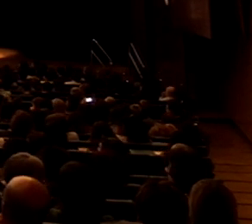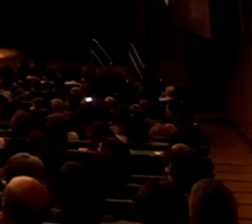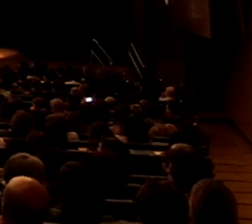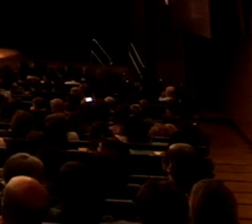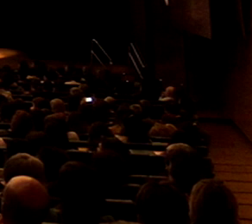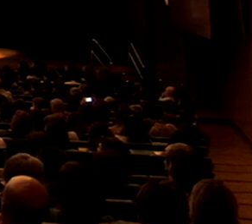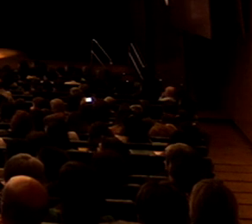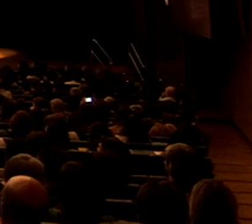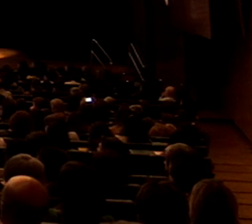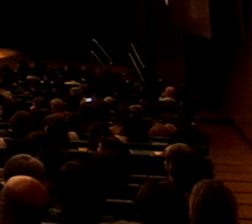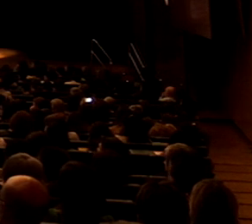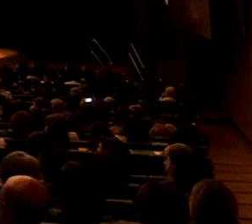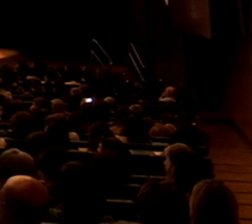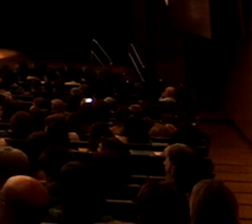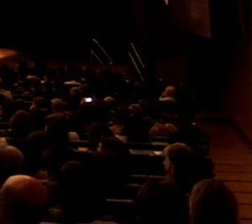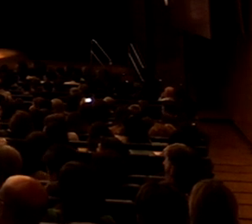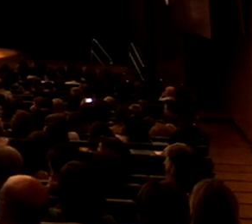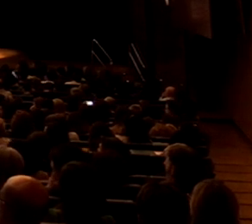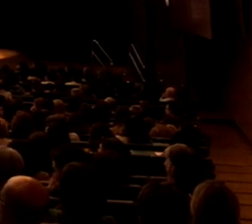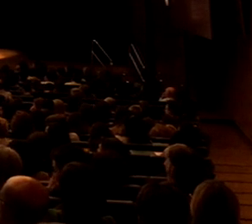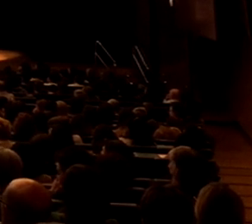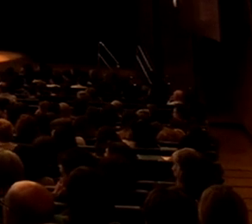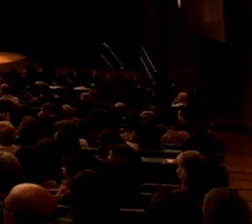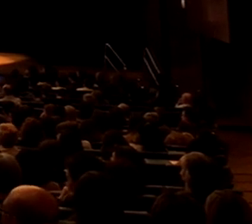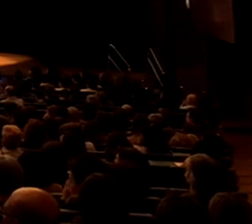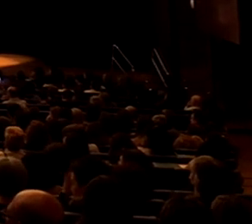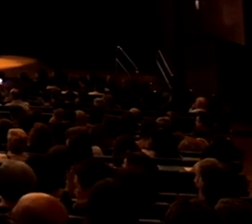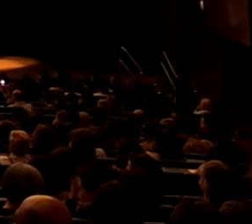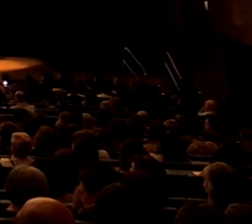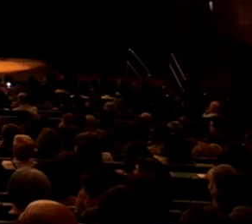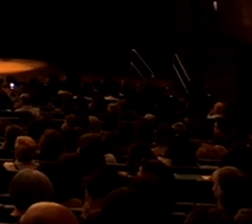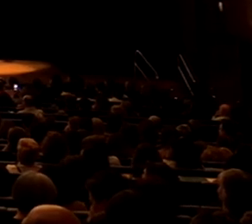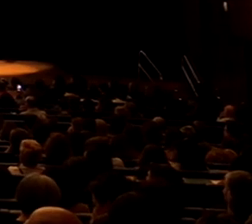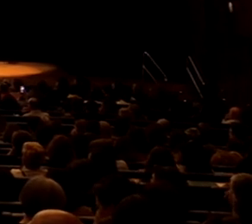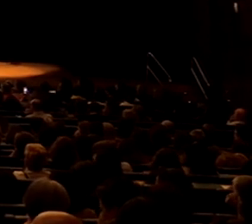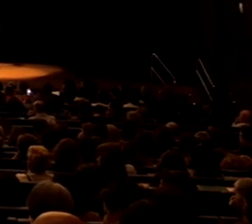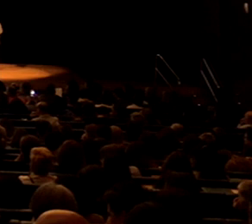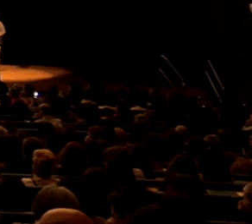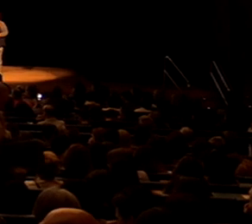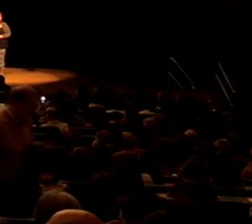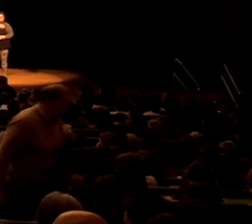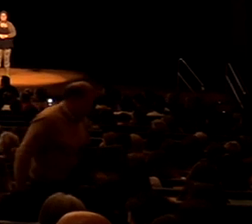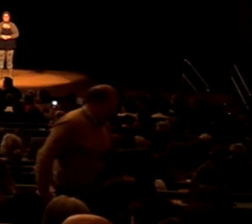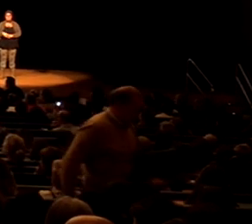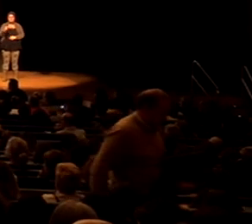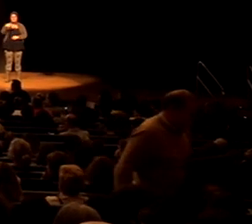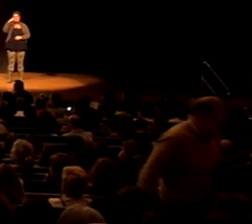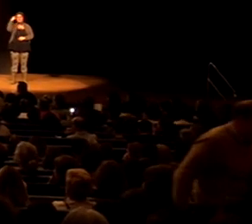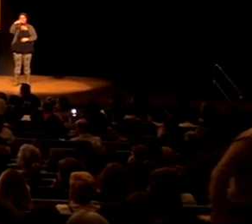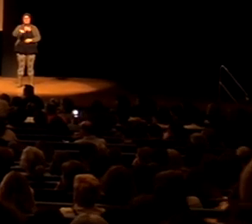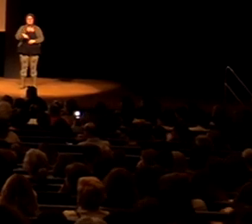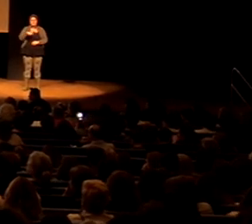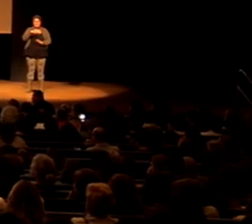Egun hon gustu dut, egin? Bueno, ba, orain bigarren partea datorkigu, ondo daki zuen ez, plan